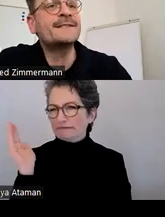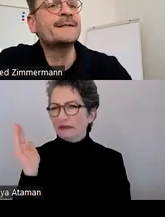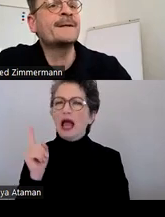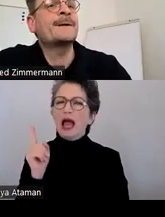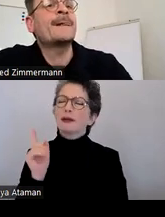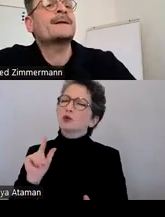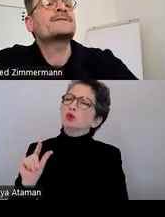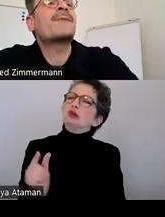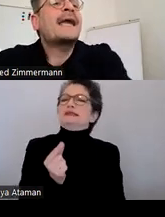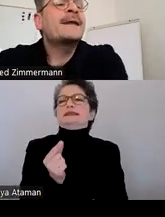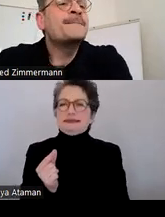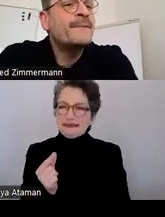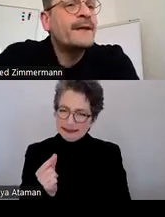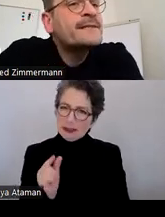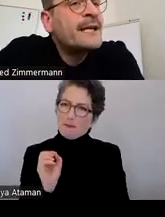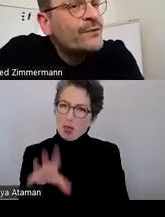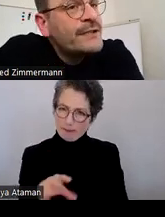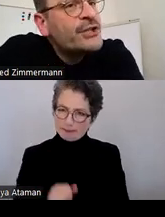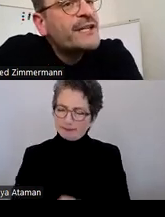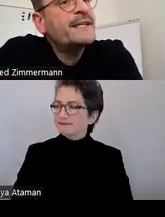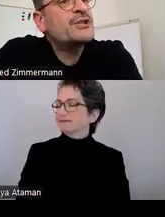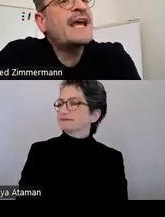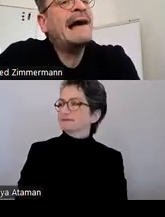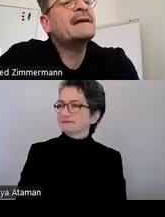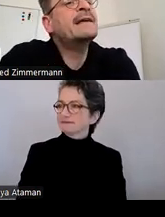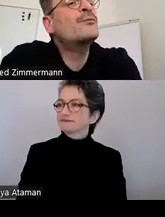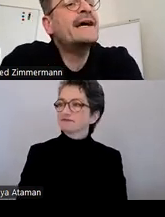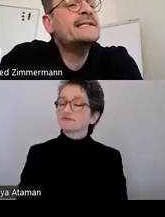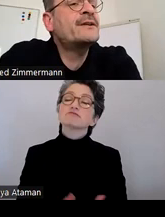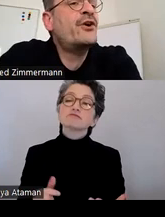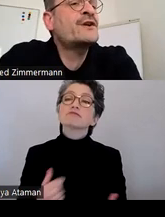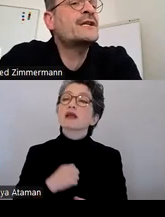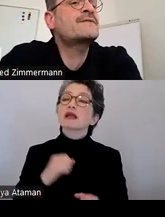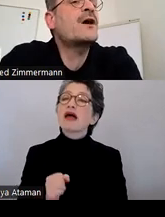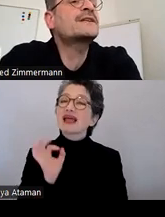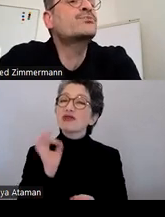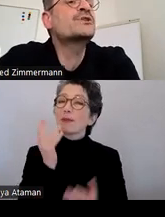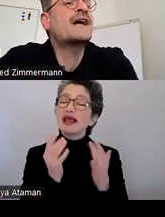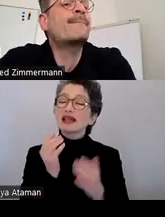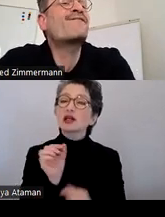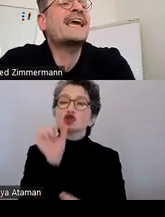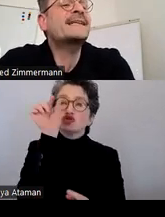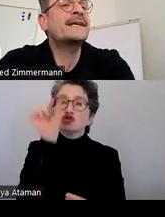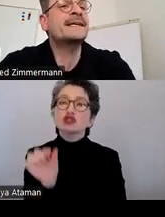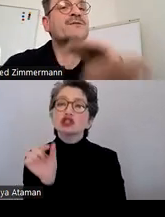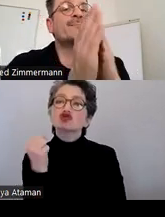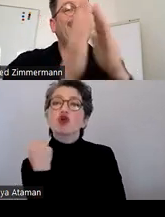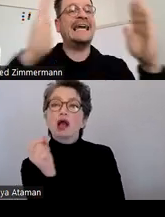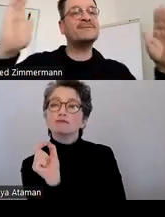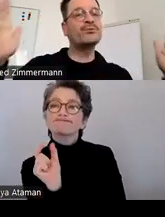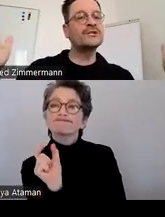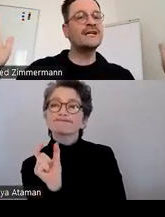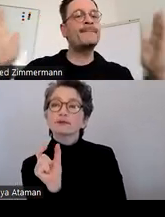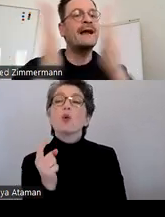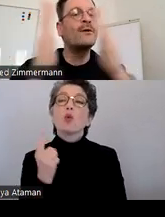vielleicht zum einen, dass wir natürlich Strichstärken genau berechnen können, dass wir auch die Buchstaben weiten, also wie